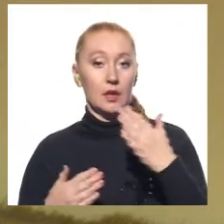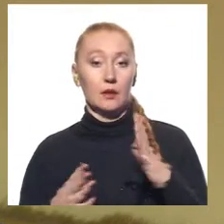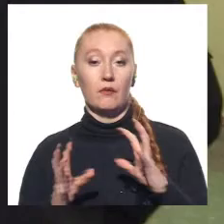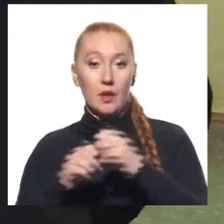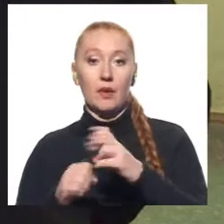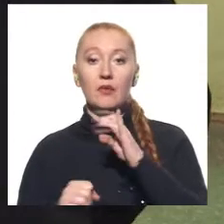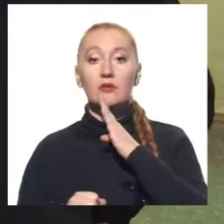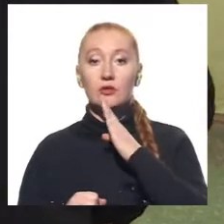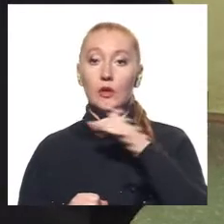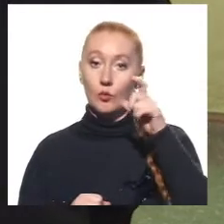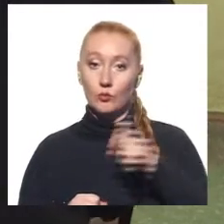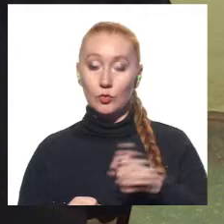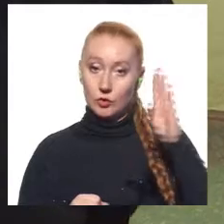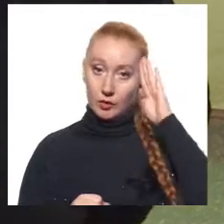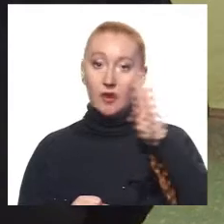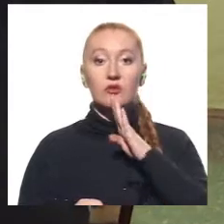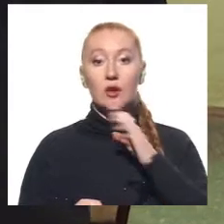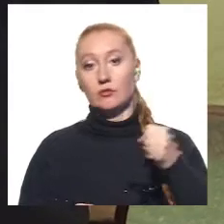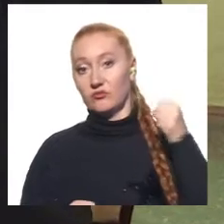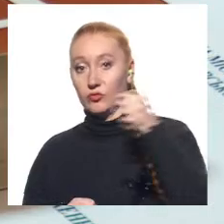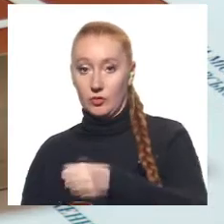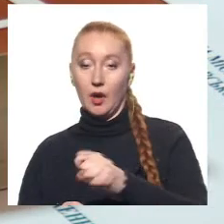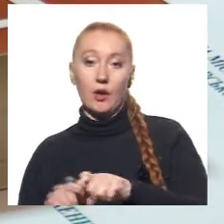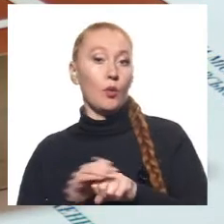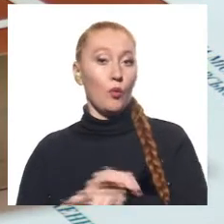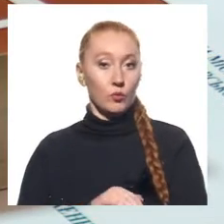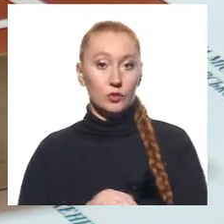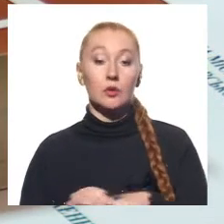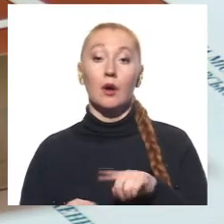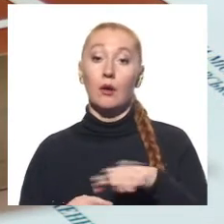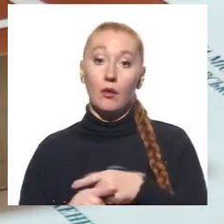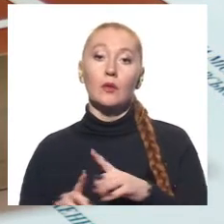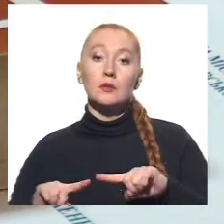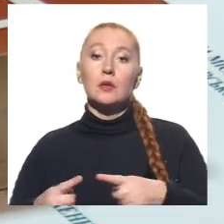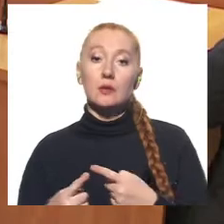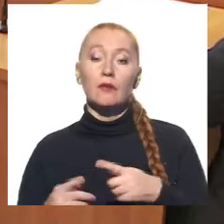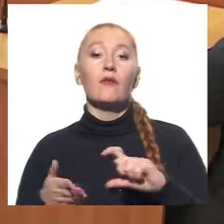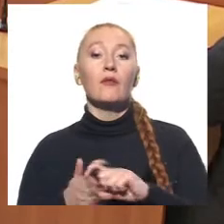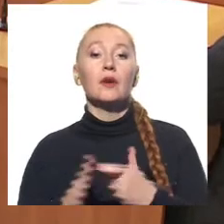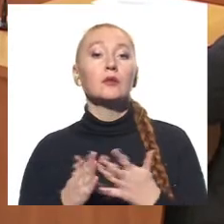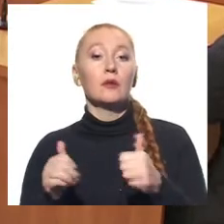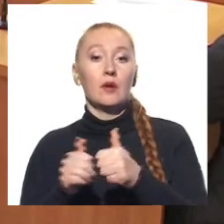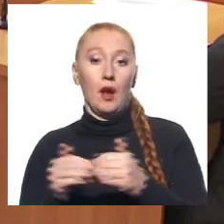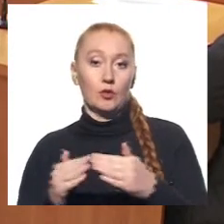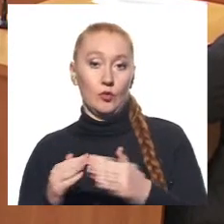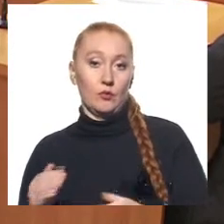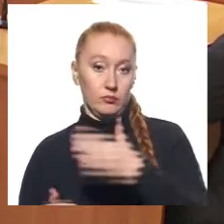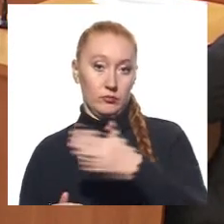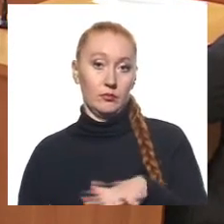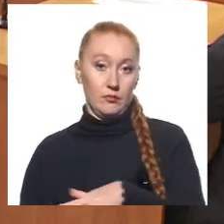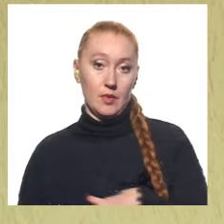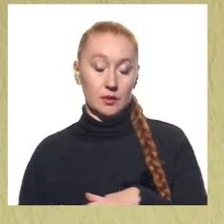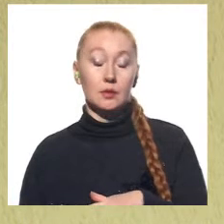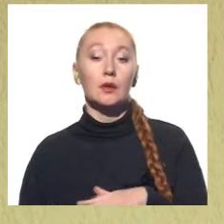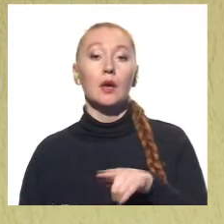нападу. Чоловік наніс удар в голову жінці та втік. Правоохоронці затримали його в квартирі, що розташована у прилеглому до місця злочину